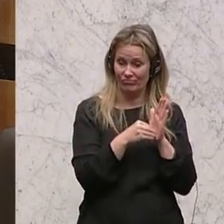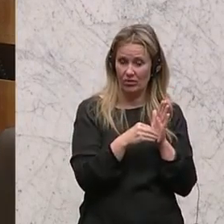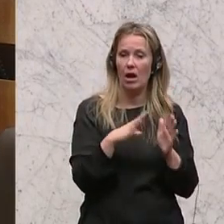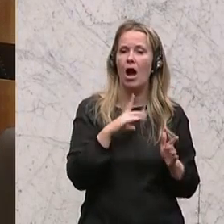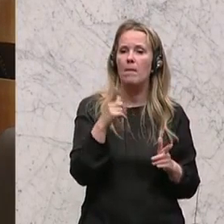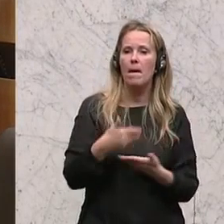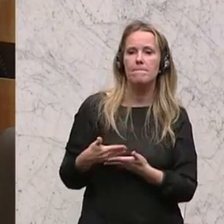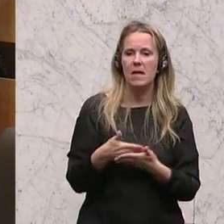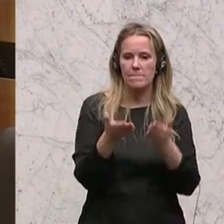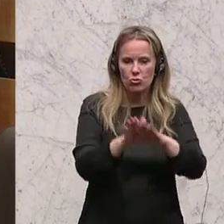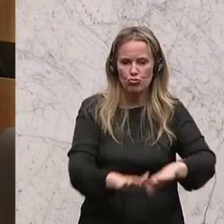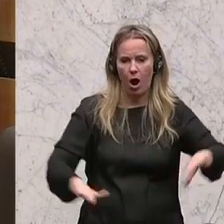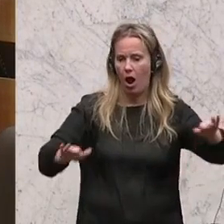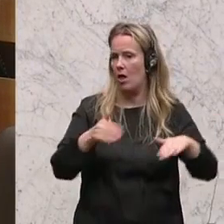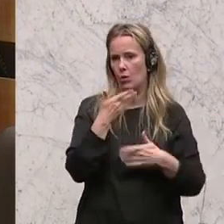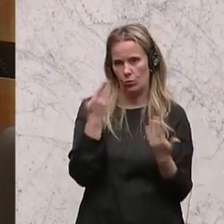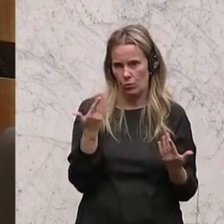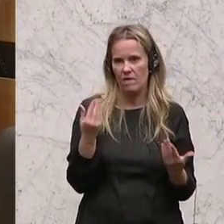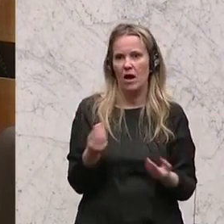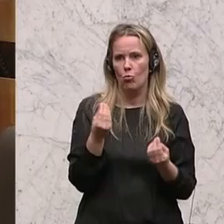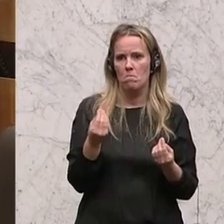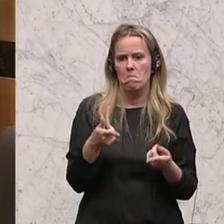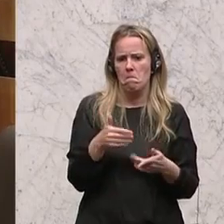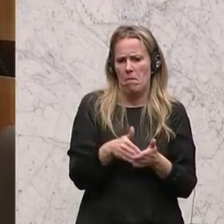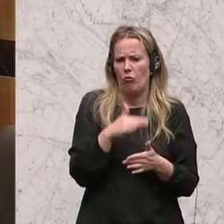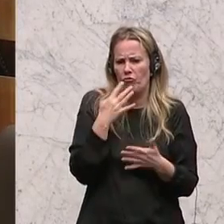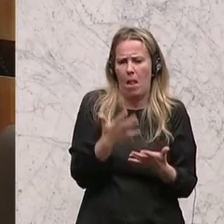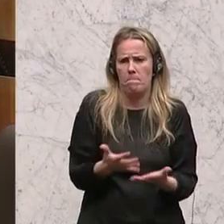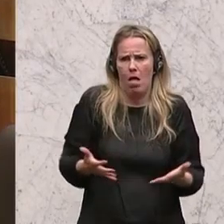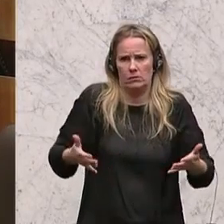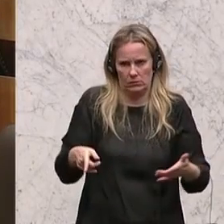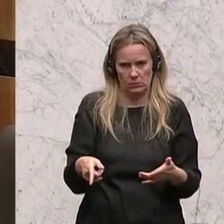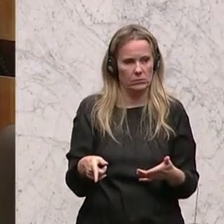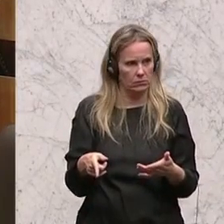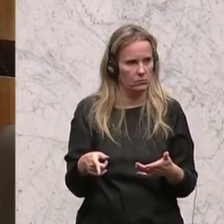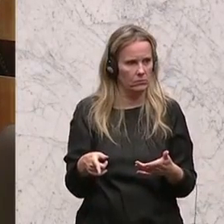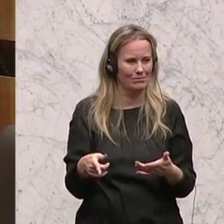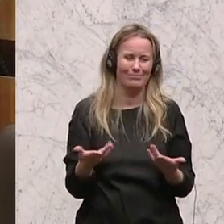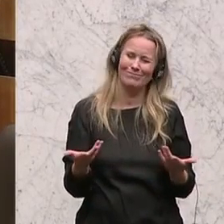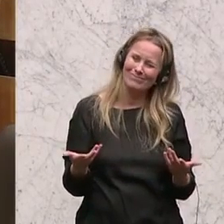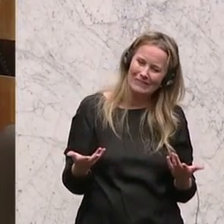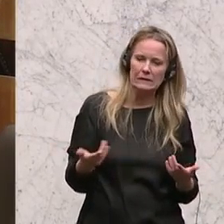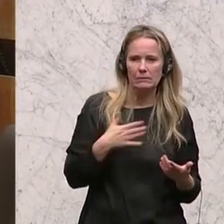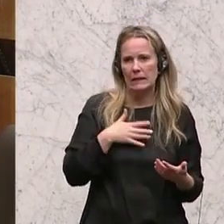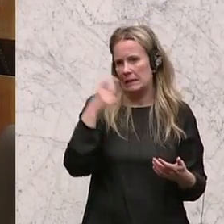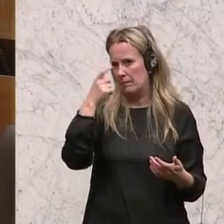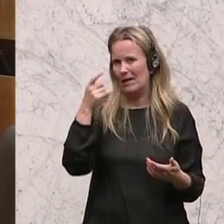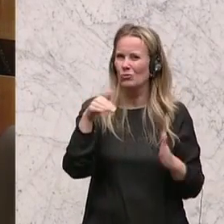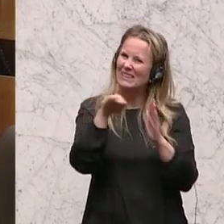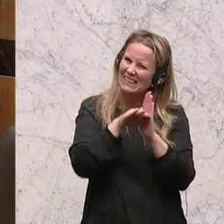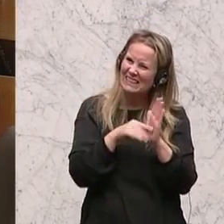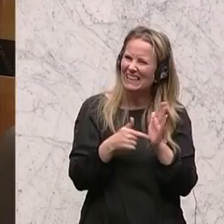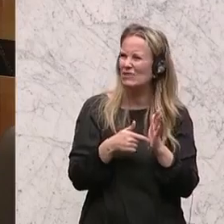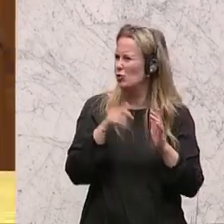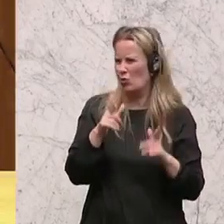aber die Babyschalen wiederum ausgenommen, weil die aus Platzgründen nicht mitgeliefert werden können. Ich bin der Meinung, dass wir keine Gesetze